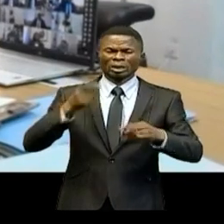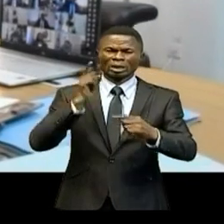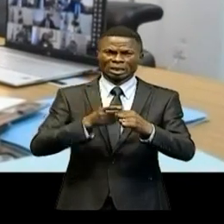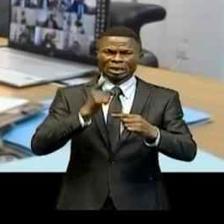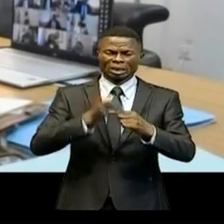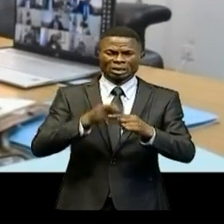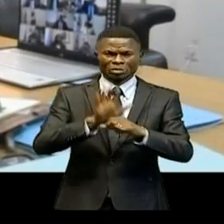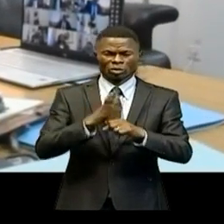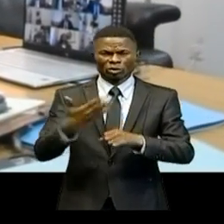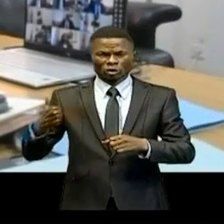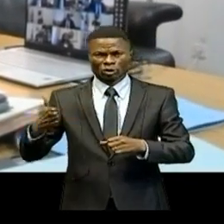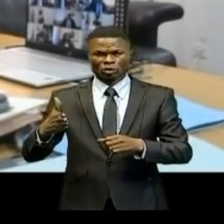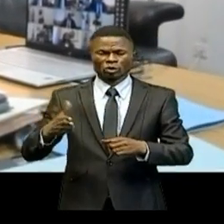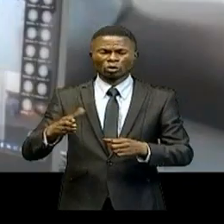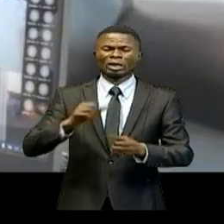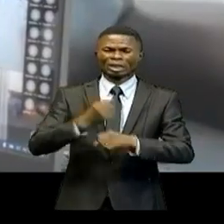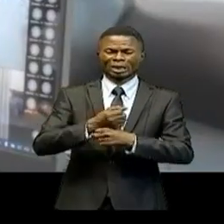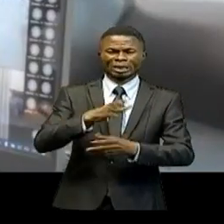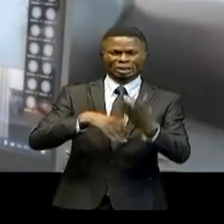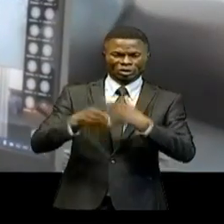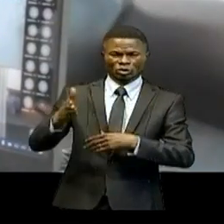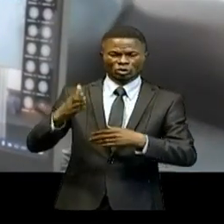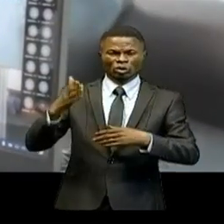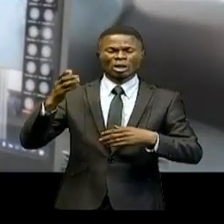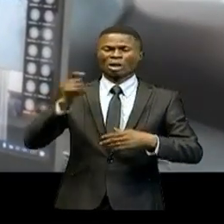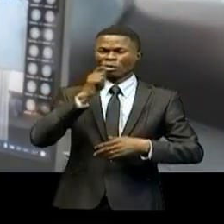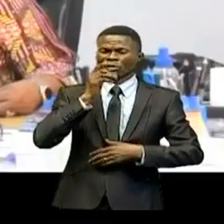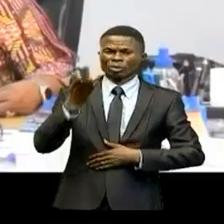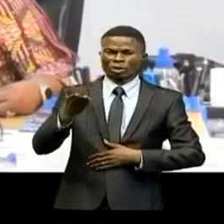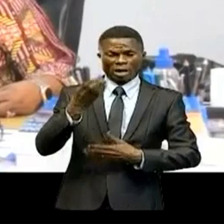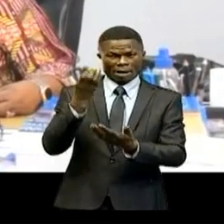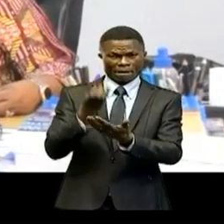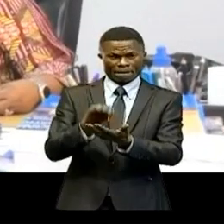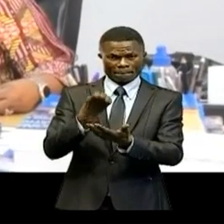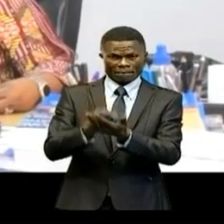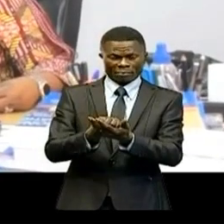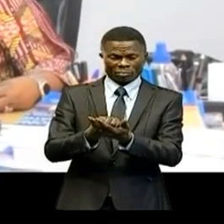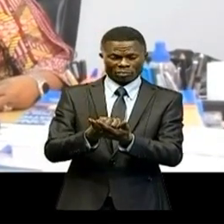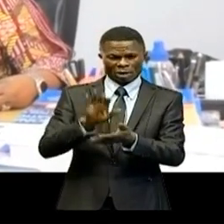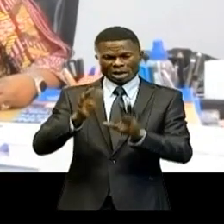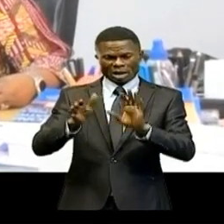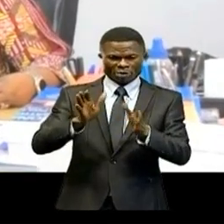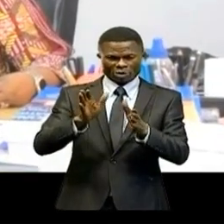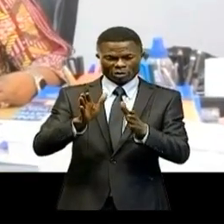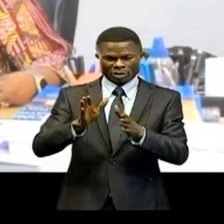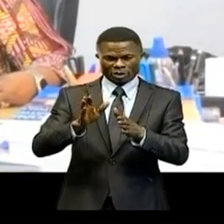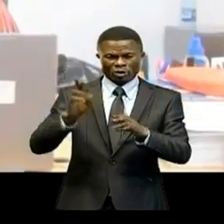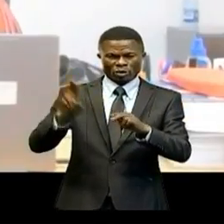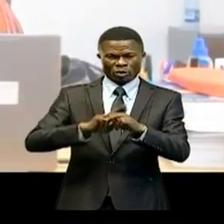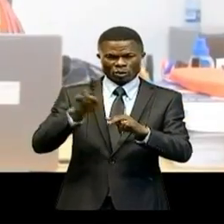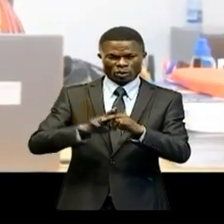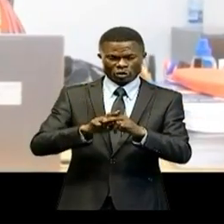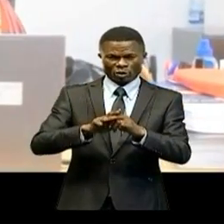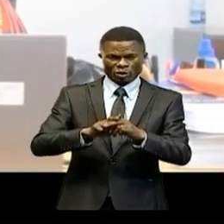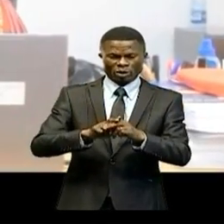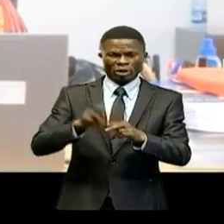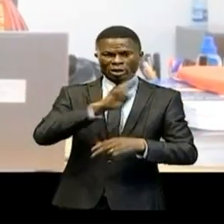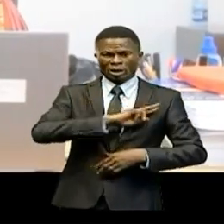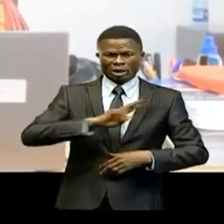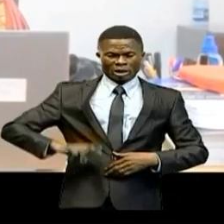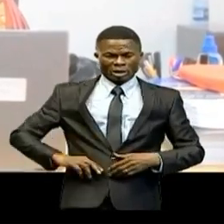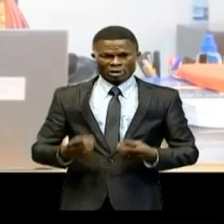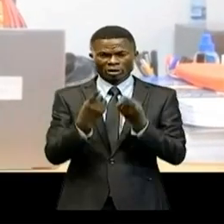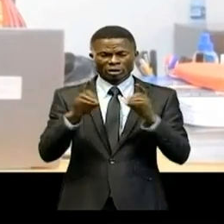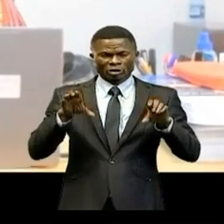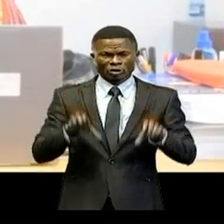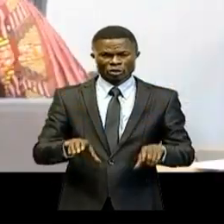de protoxyde d'azote. Le budget estimé de la mise en œuvre de la CDN de